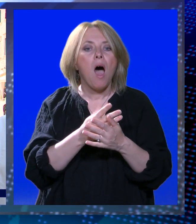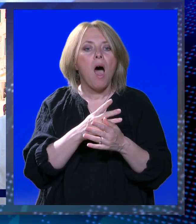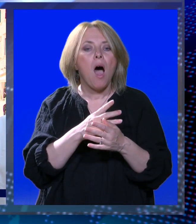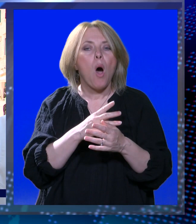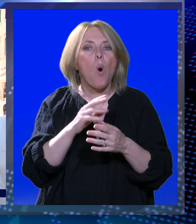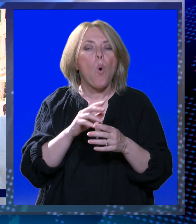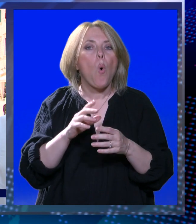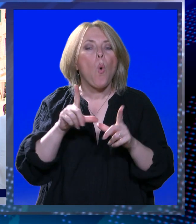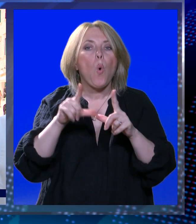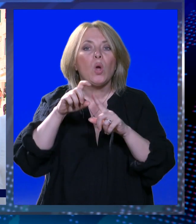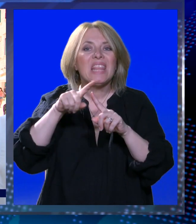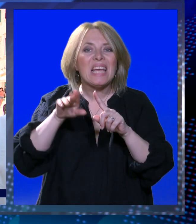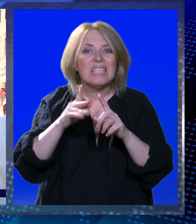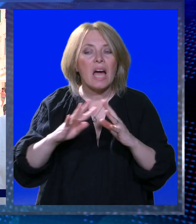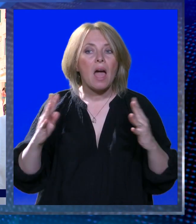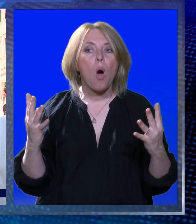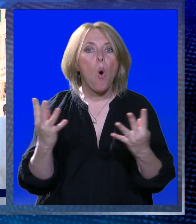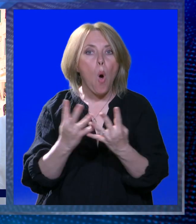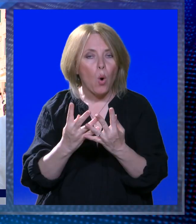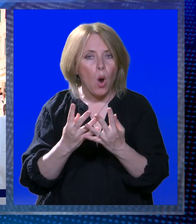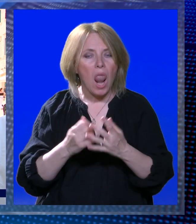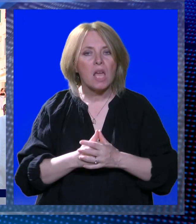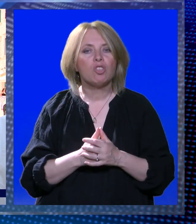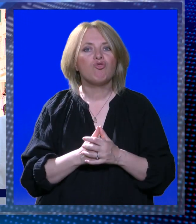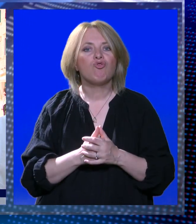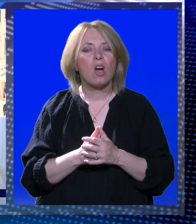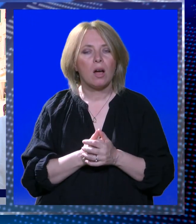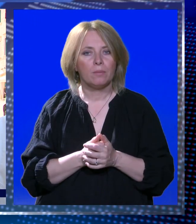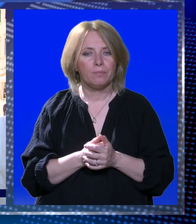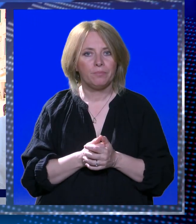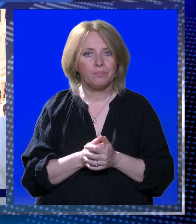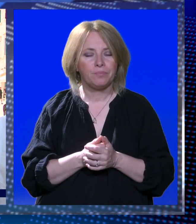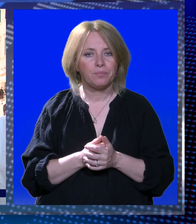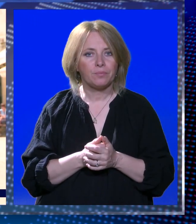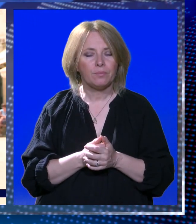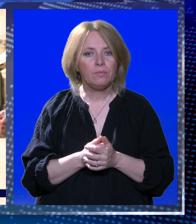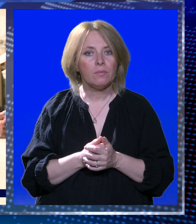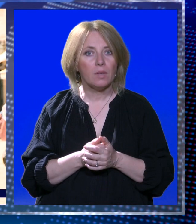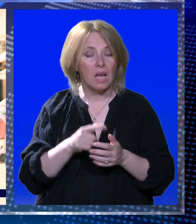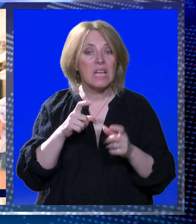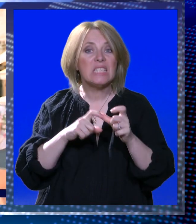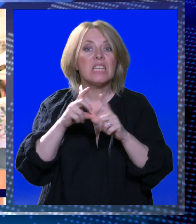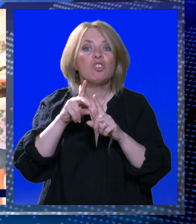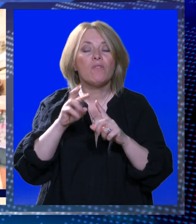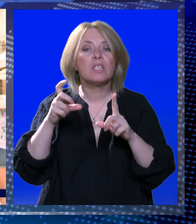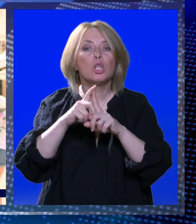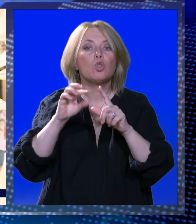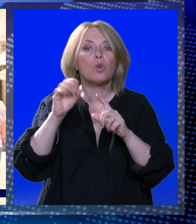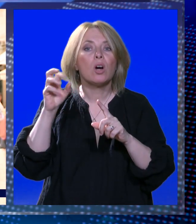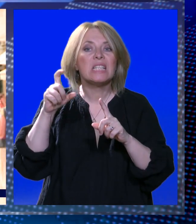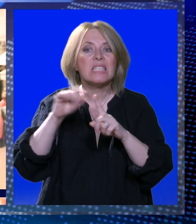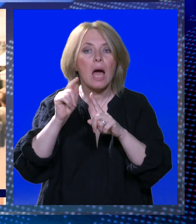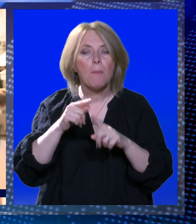akcija kao udruga i Udruženje Hrvatskih arhitekata kao stručna organizacija koja nam je dala podršku. A upravo Srđevac Đuro